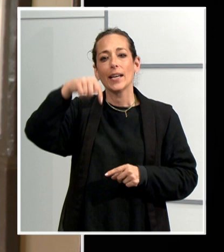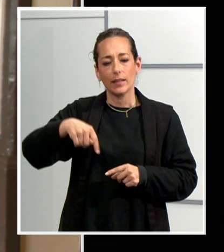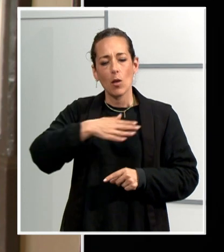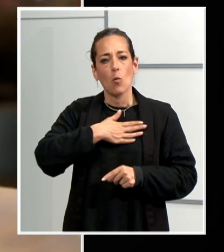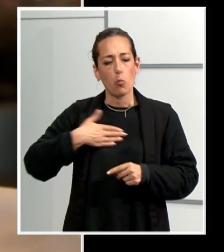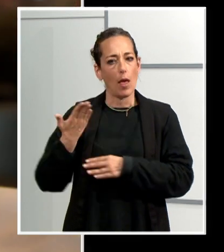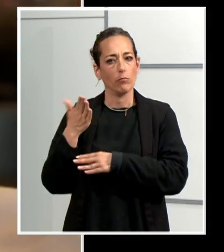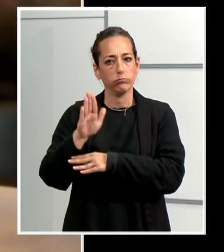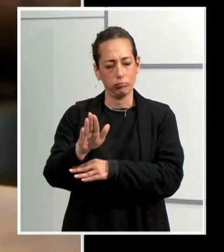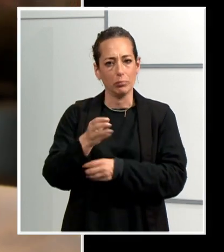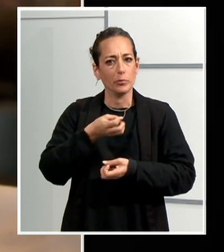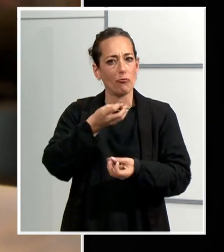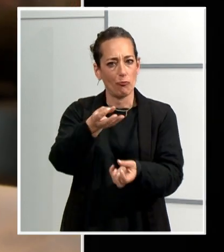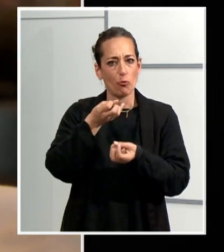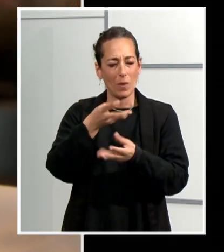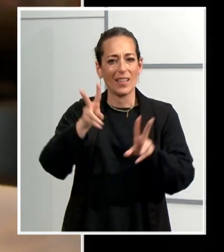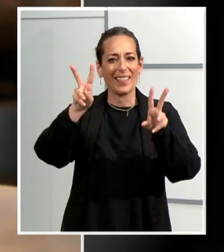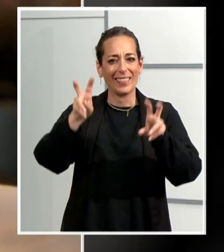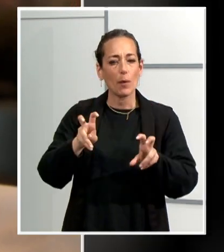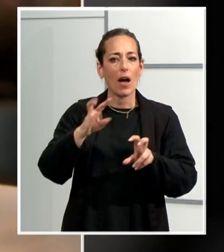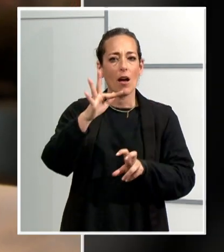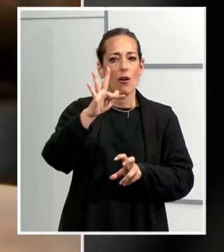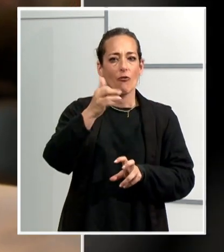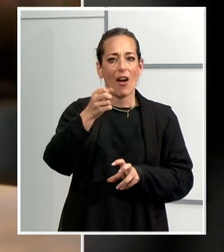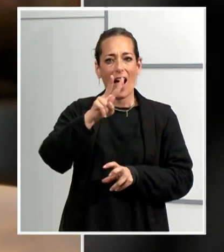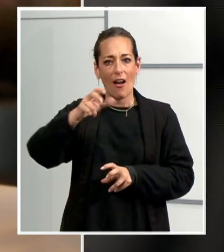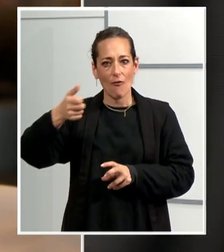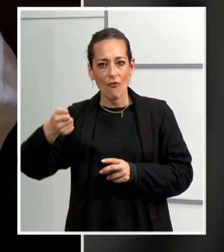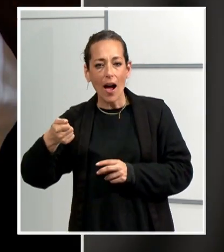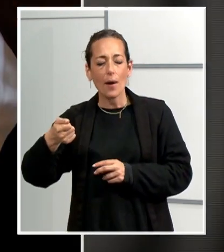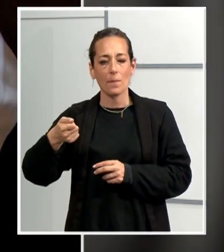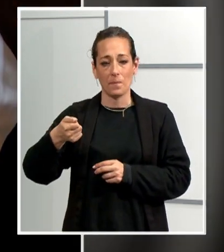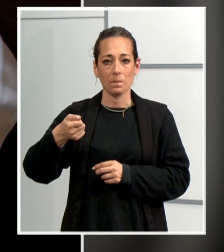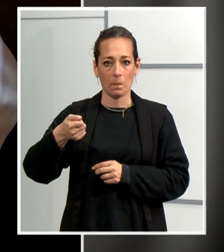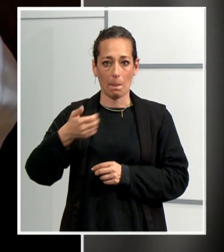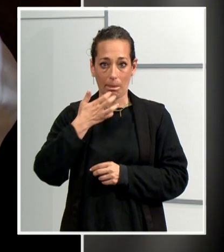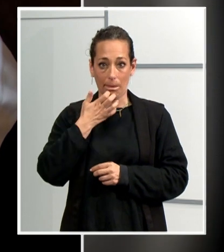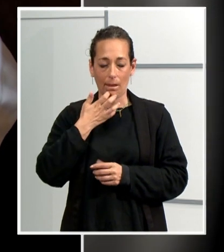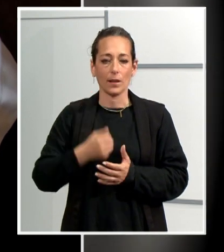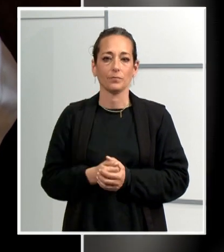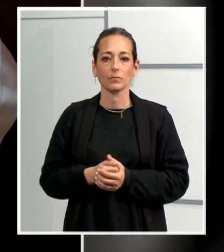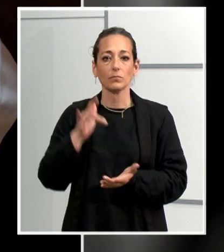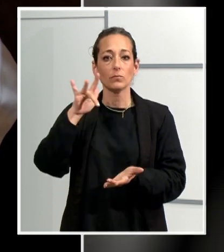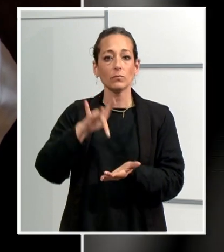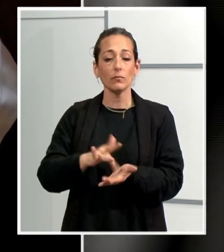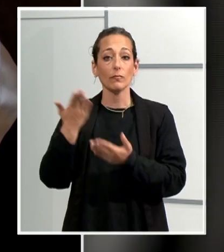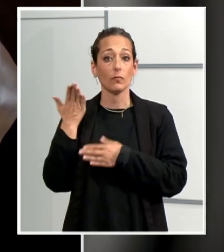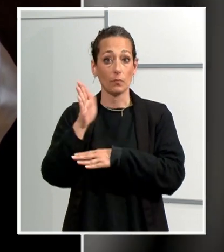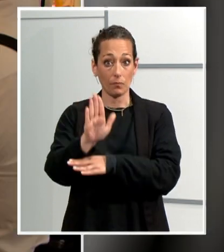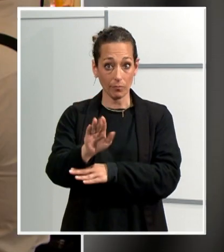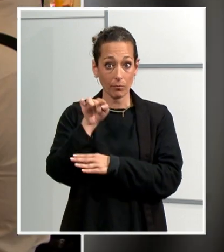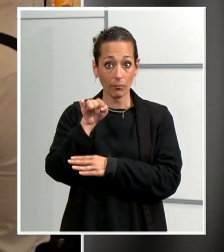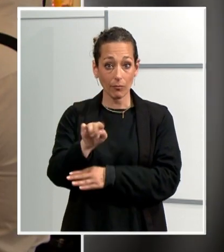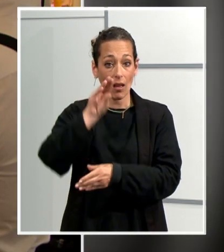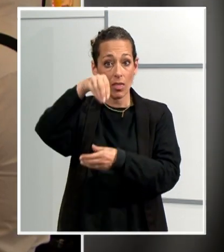més la fava i la territorialitat. A la presentació de la fabeta a Campamar a la Coral